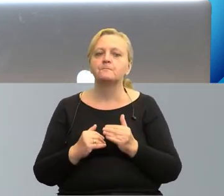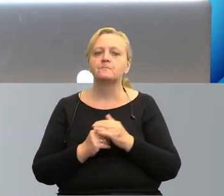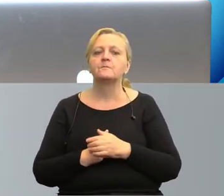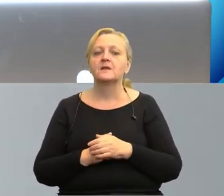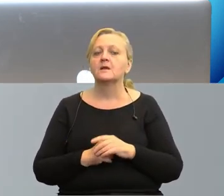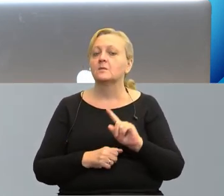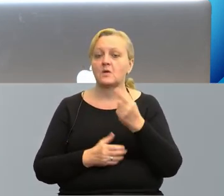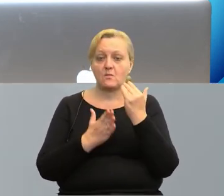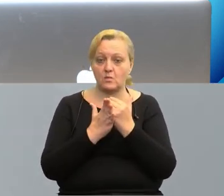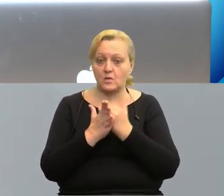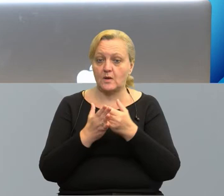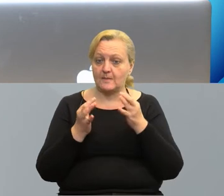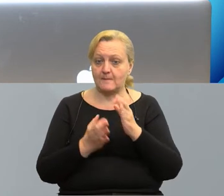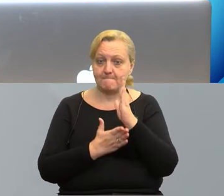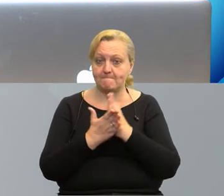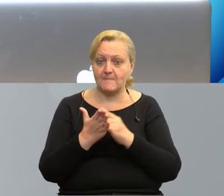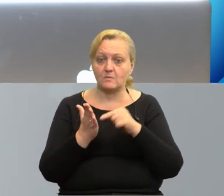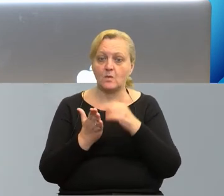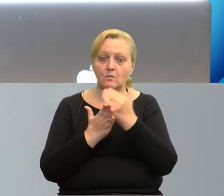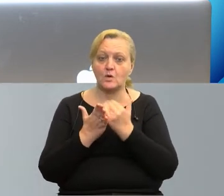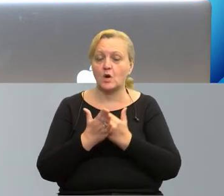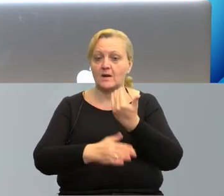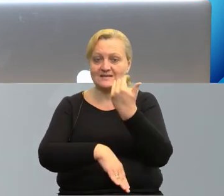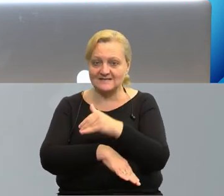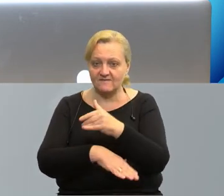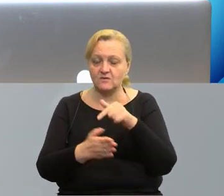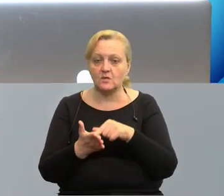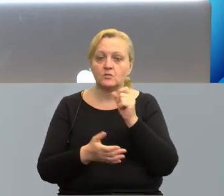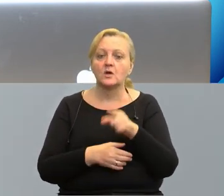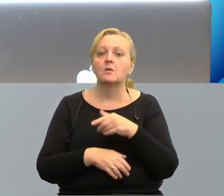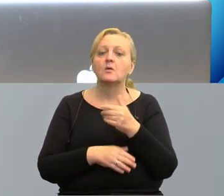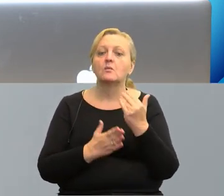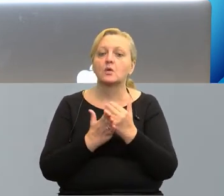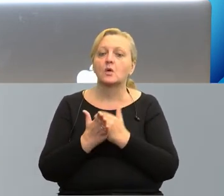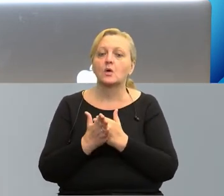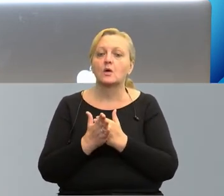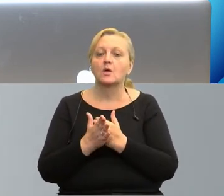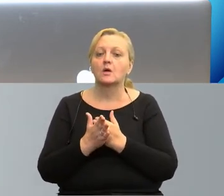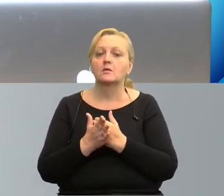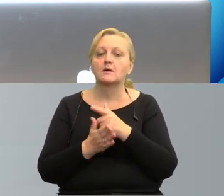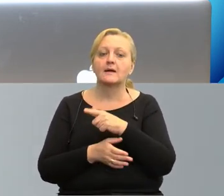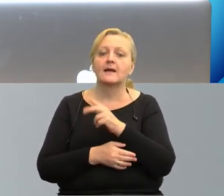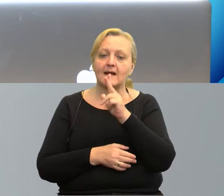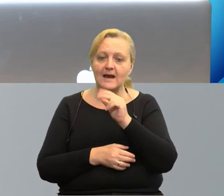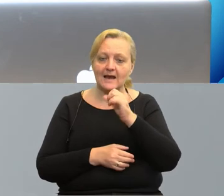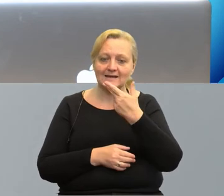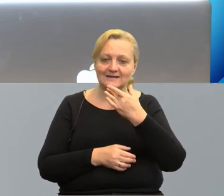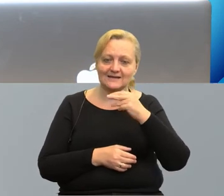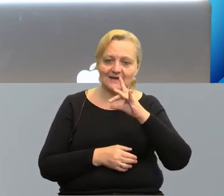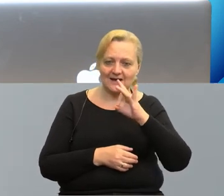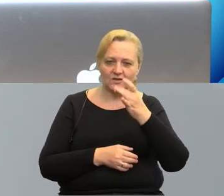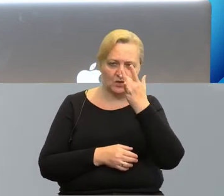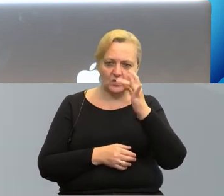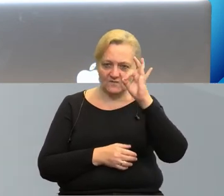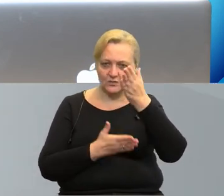Pierwszy program, który na tych naszych mapach jest programem zewnętrznym, to jest program z obwodem kaliningradzkim.